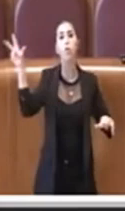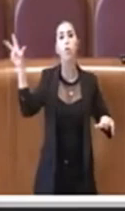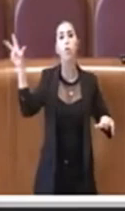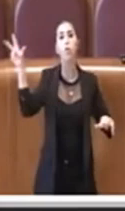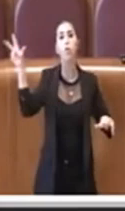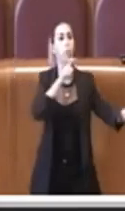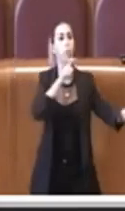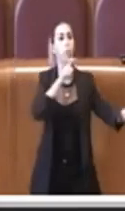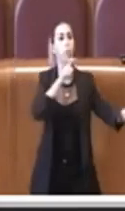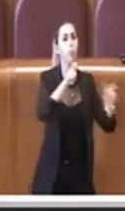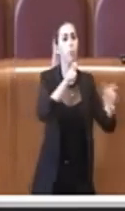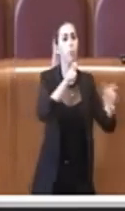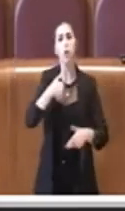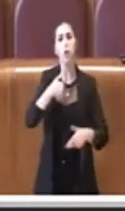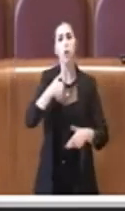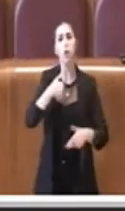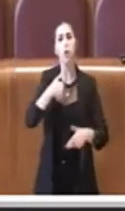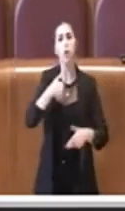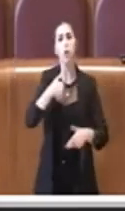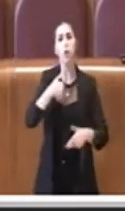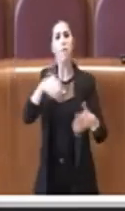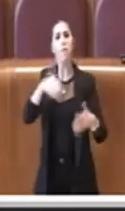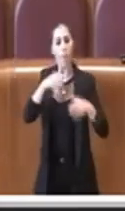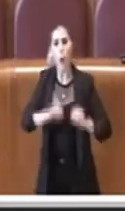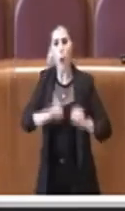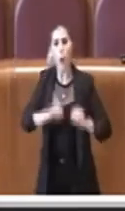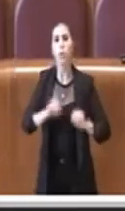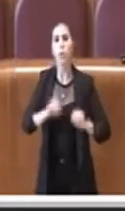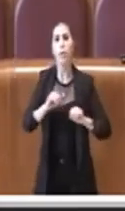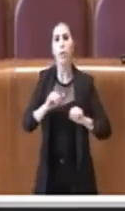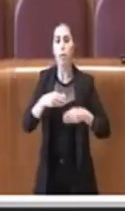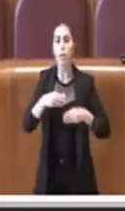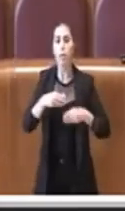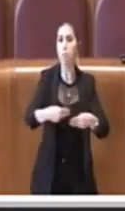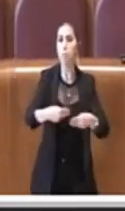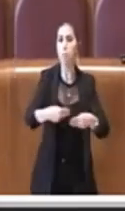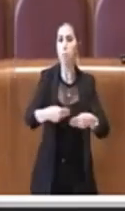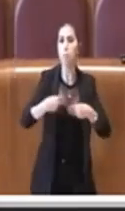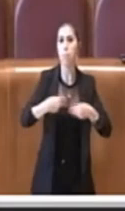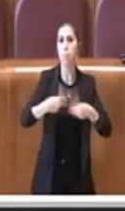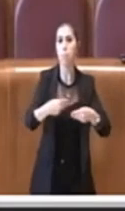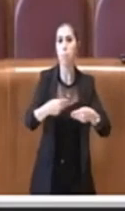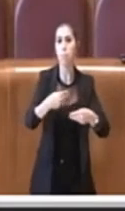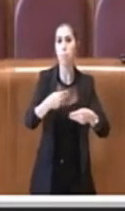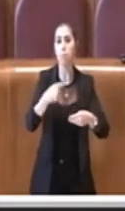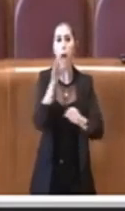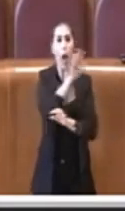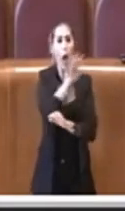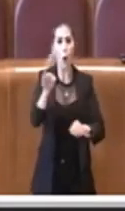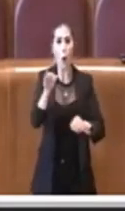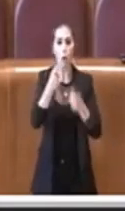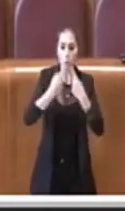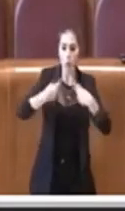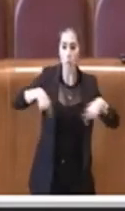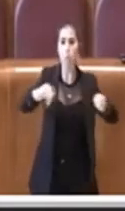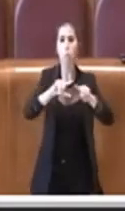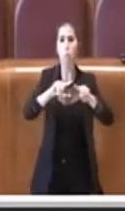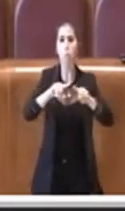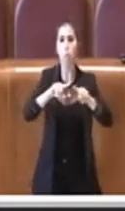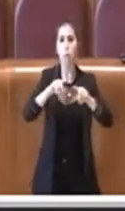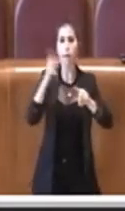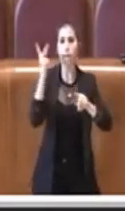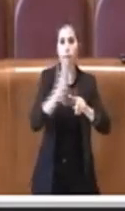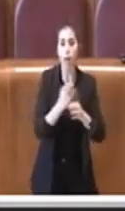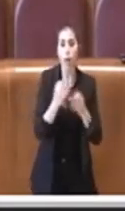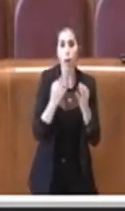ho avuto anche la possibilità di partecipare a delle riunioni ovviamente operative,